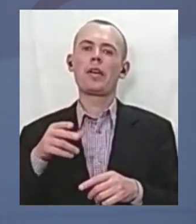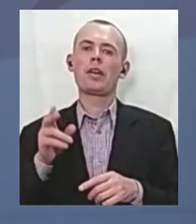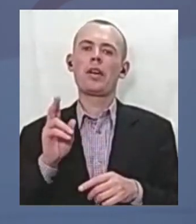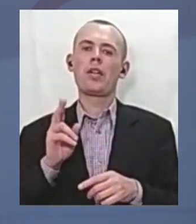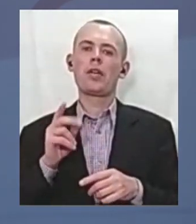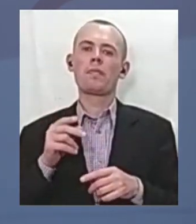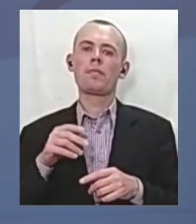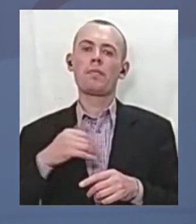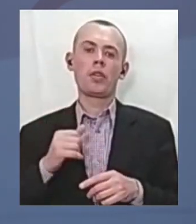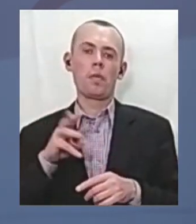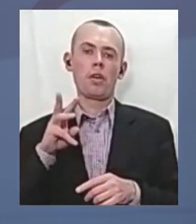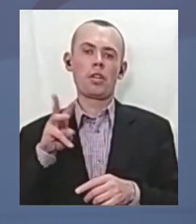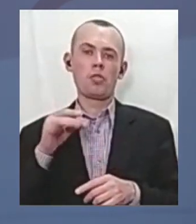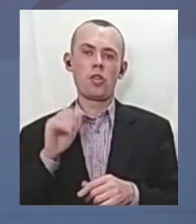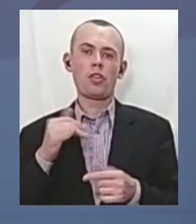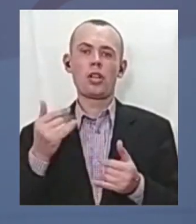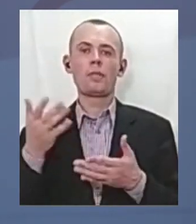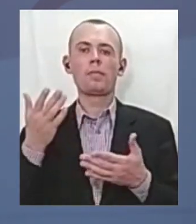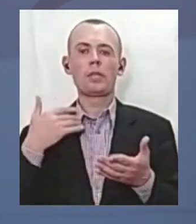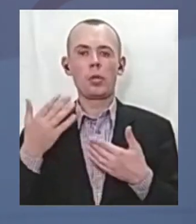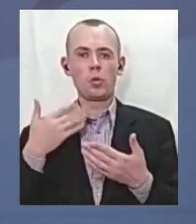керівниці танцювального гурту «Адель» Тетяни Єгорови або її адвоката.